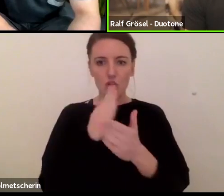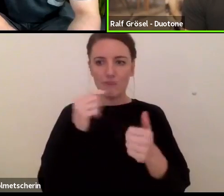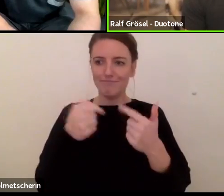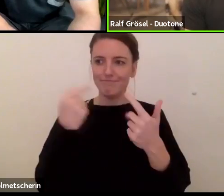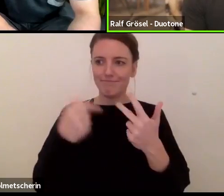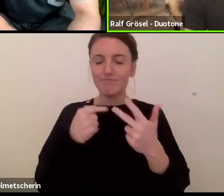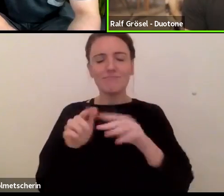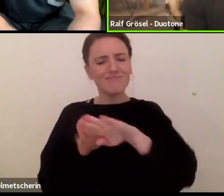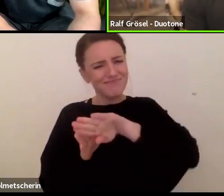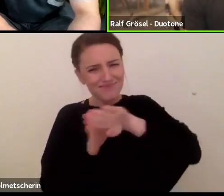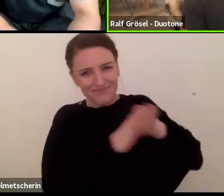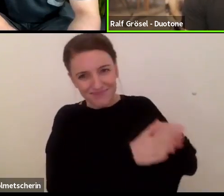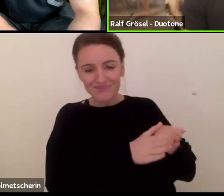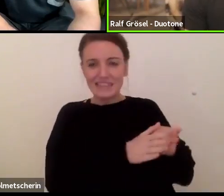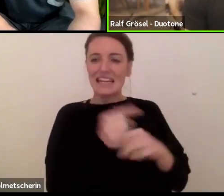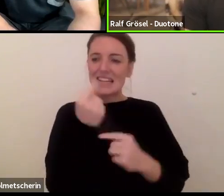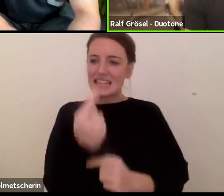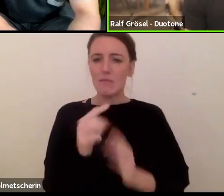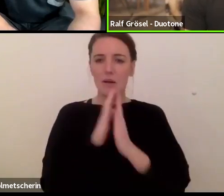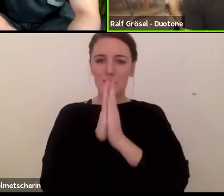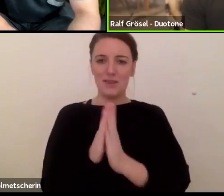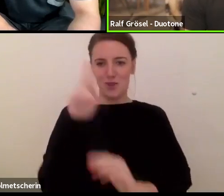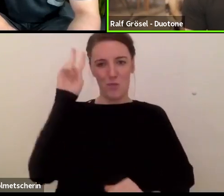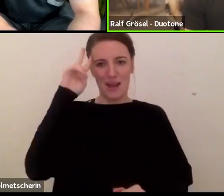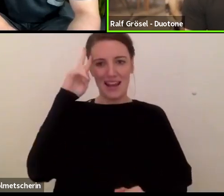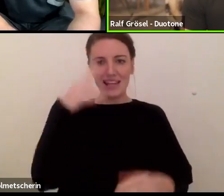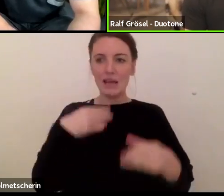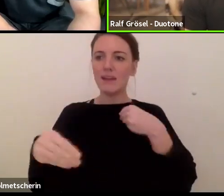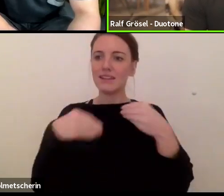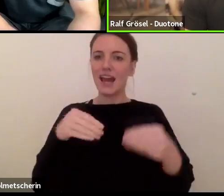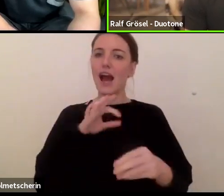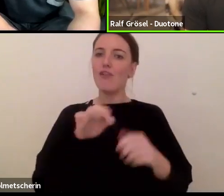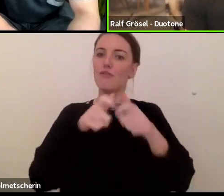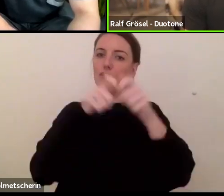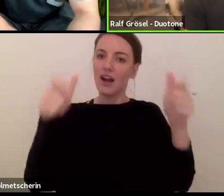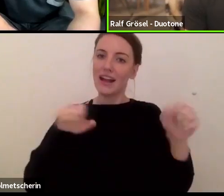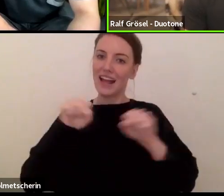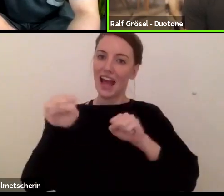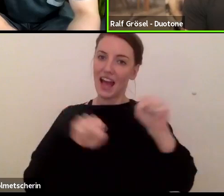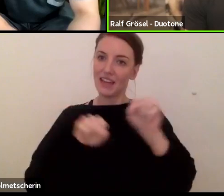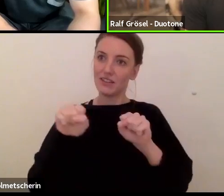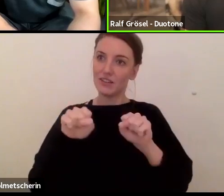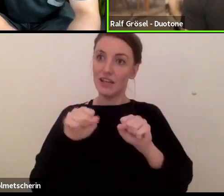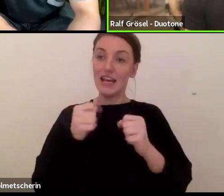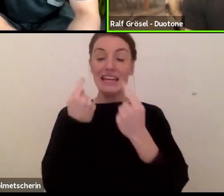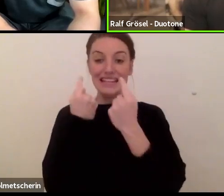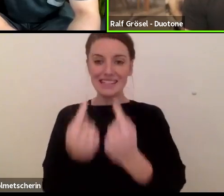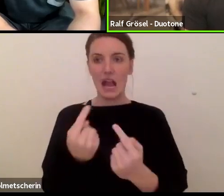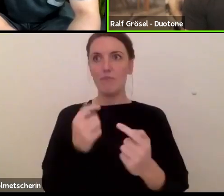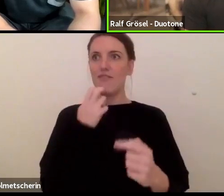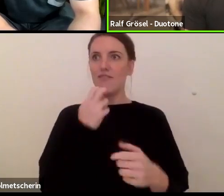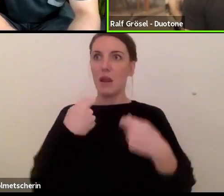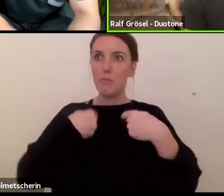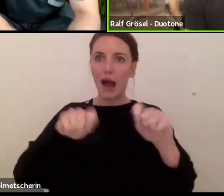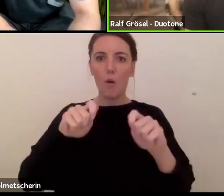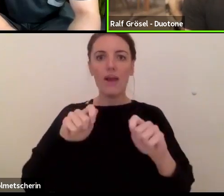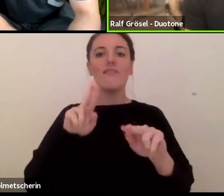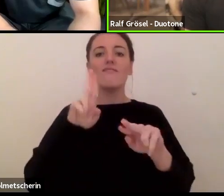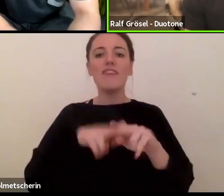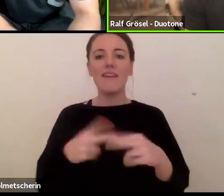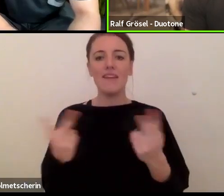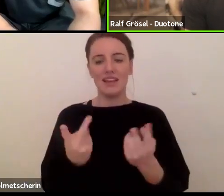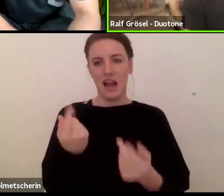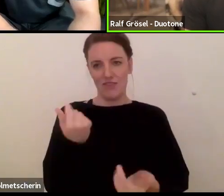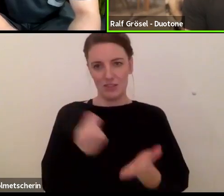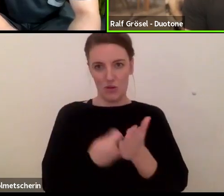Material, denkt über ein Material nach, das ihr bauen würdet, wenn Geld keine Rolle spielt. Und dann fingen wir halt an und dann sagten sie, ja,